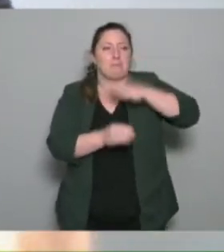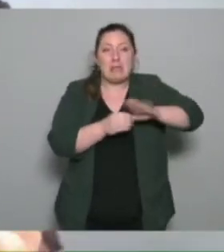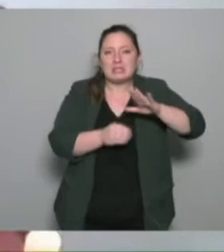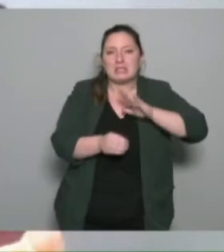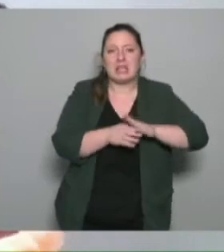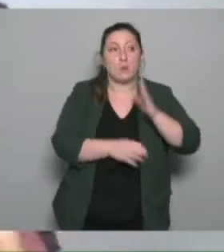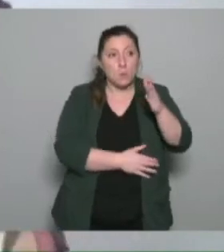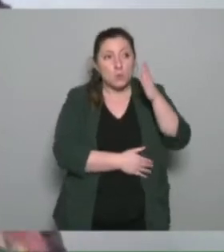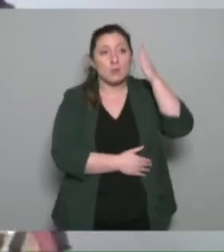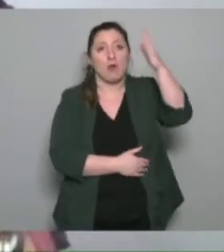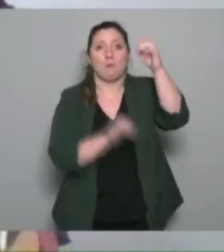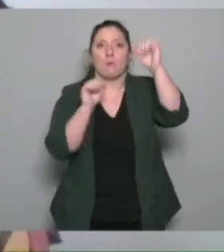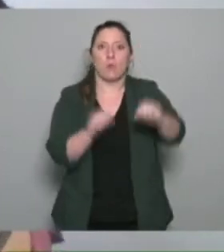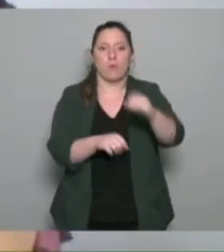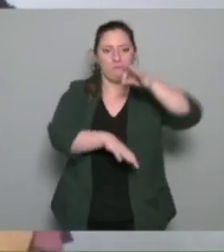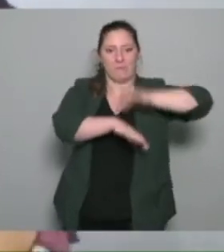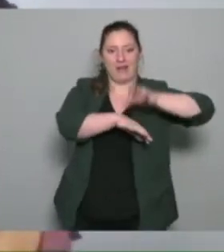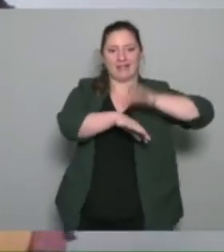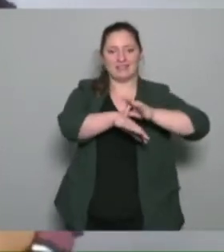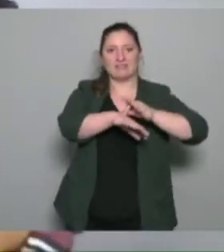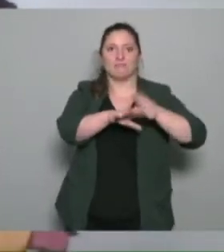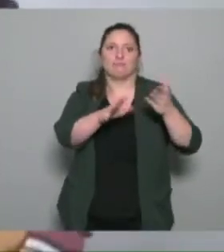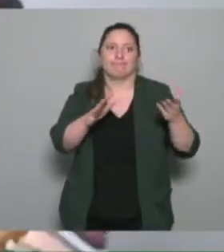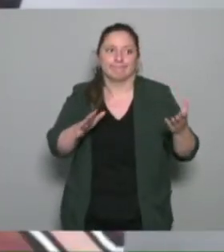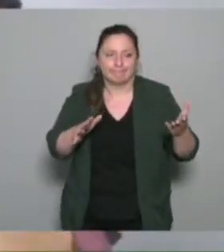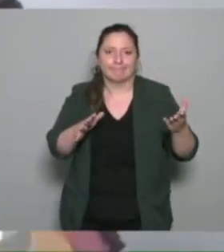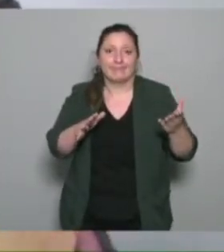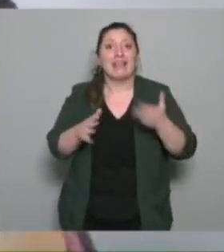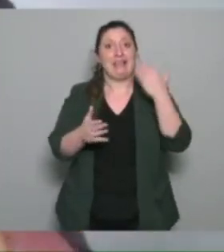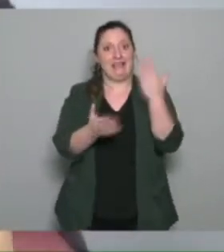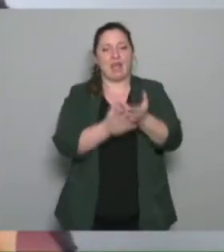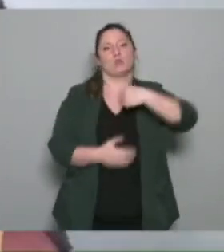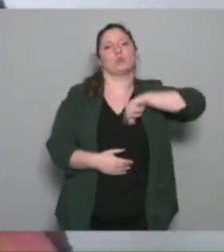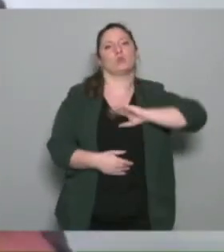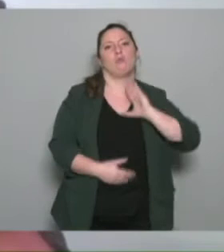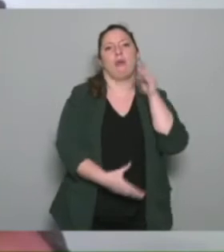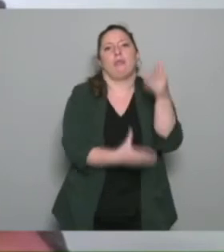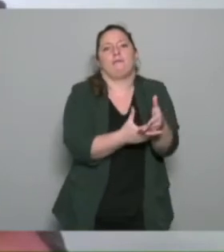il faut intervenir et c'est là aussi où on peut aider à cette prise de conscience